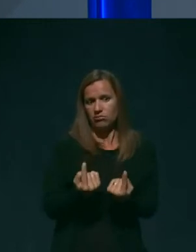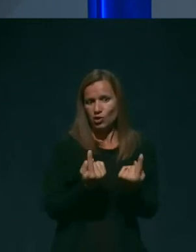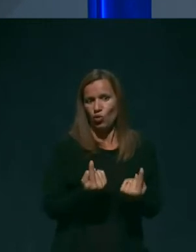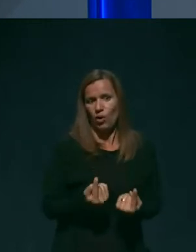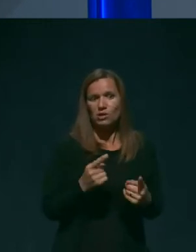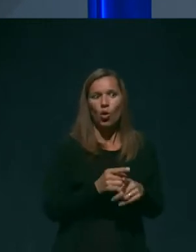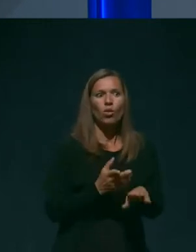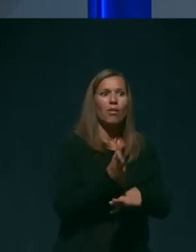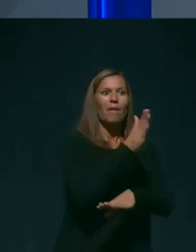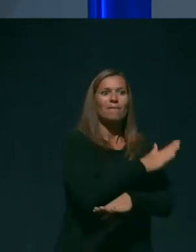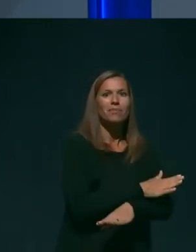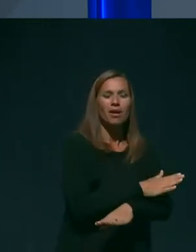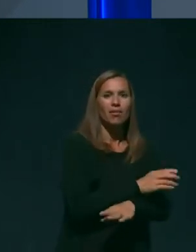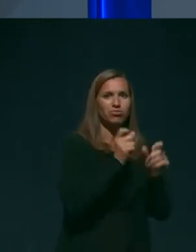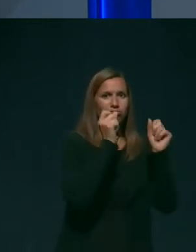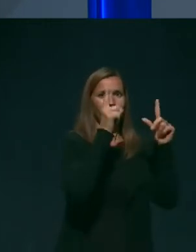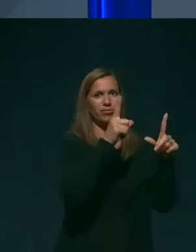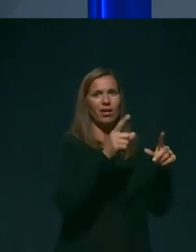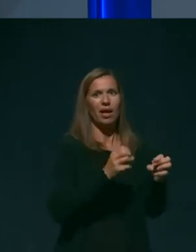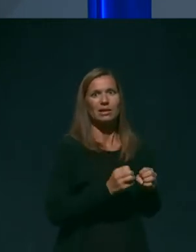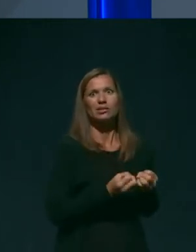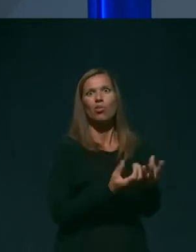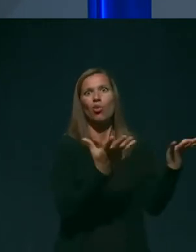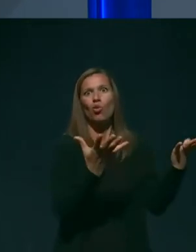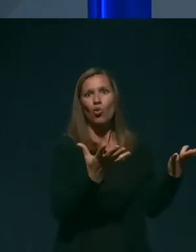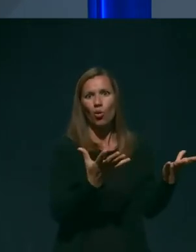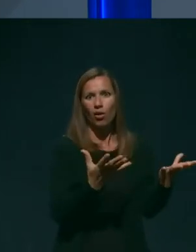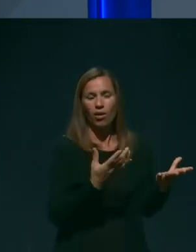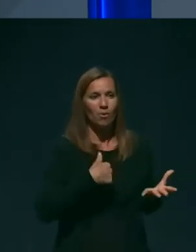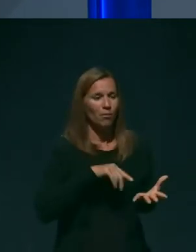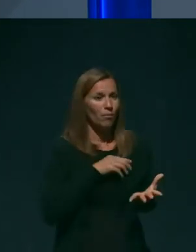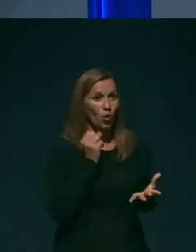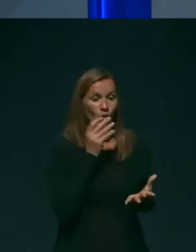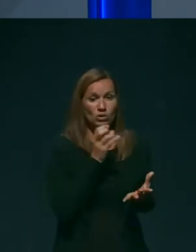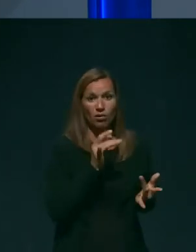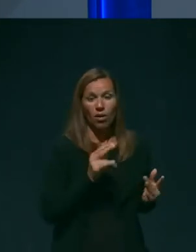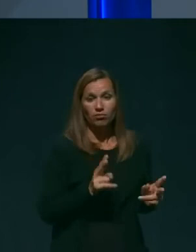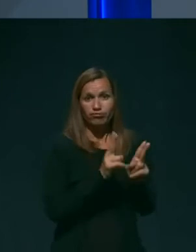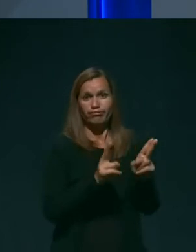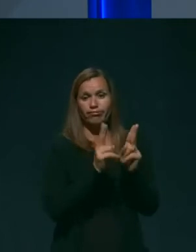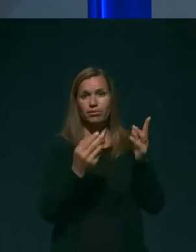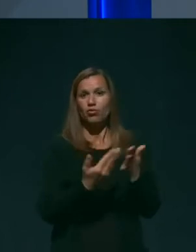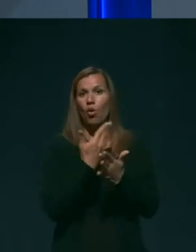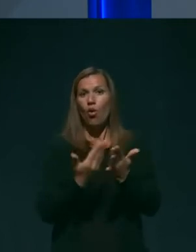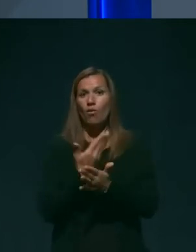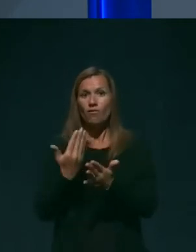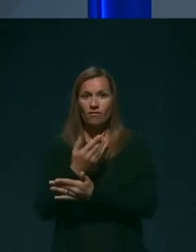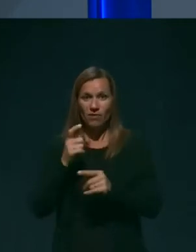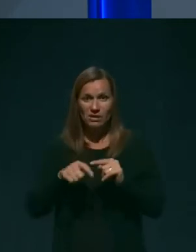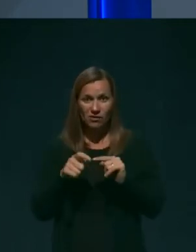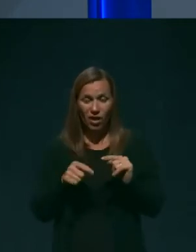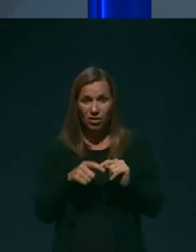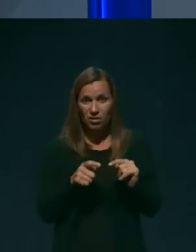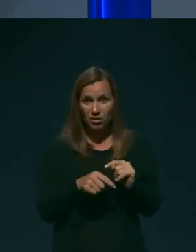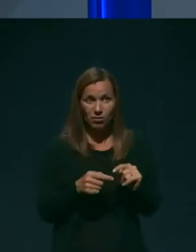ko smo bili vsi v svetu iz dneva v dan soočeni z novimi dejstvi o tem virusu.